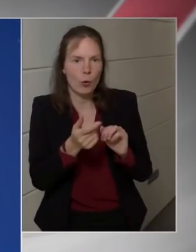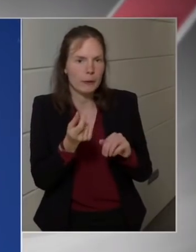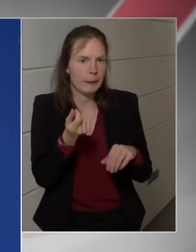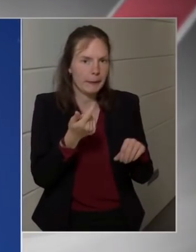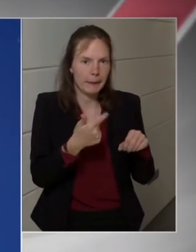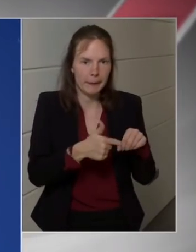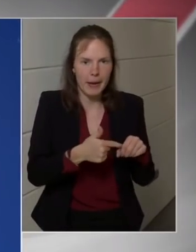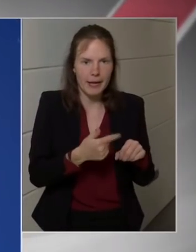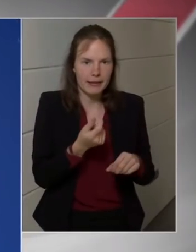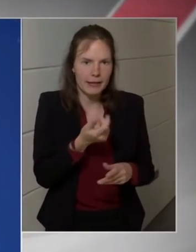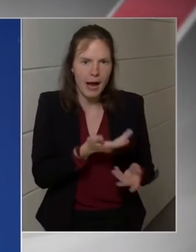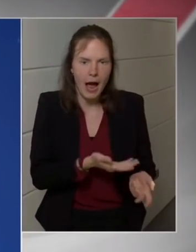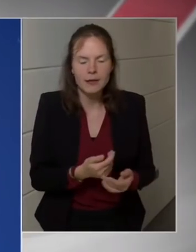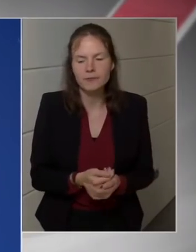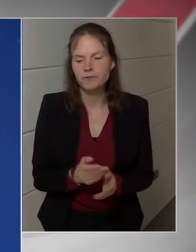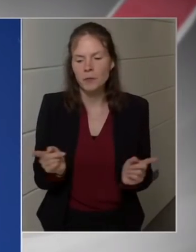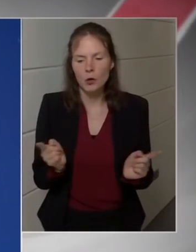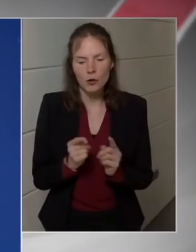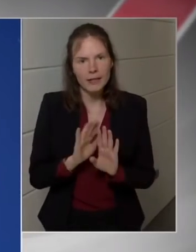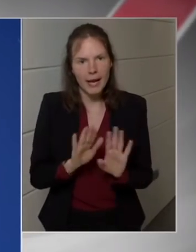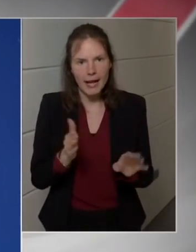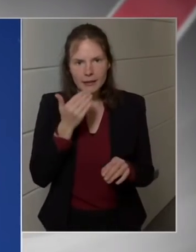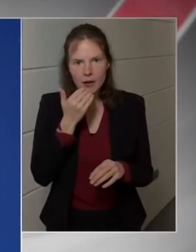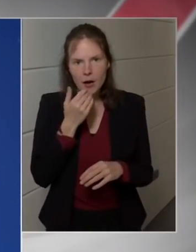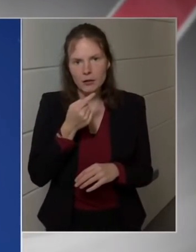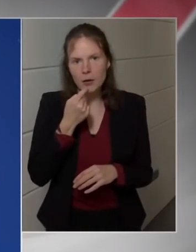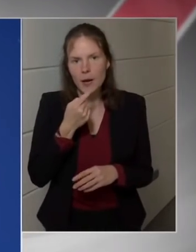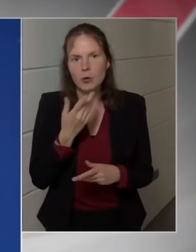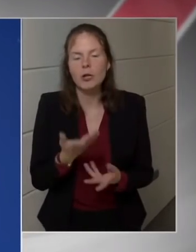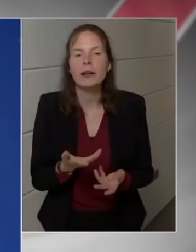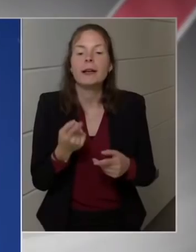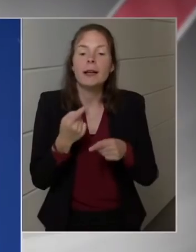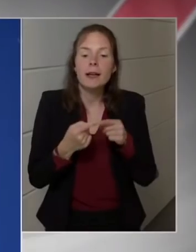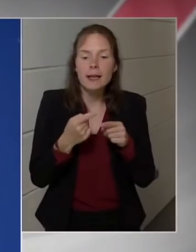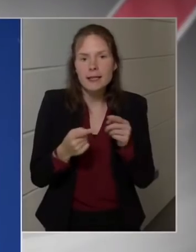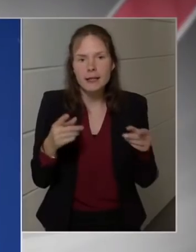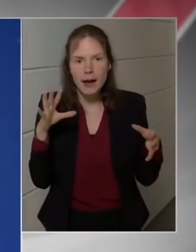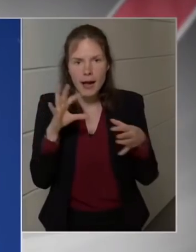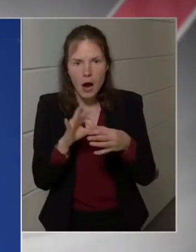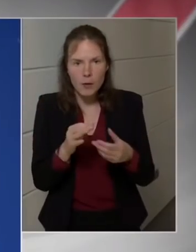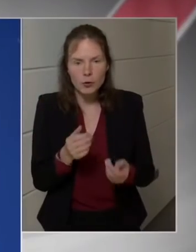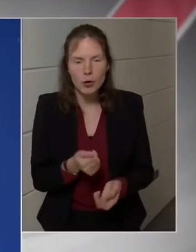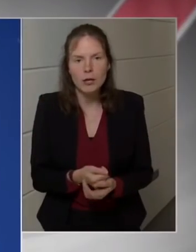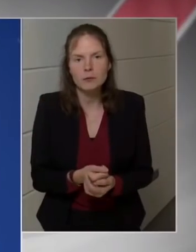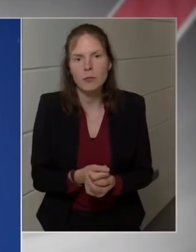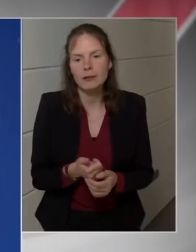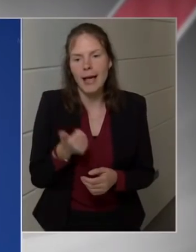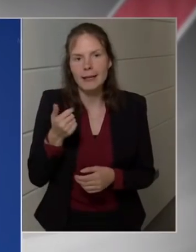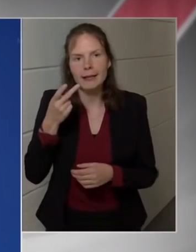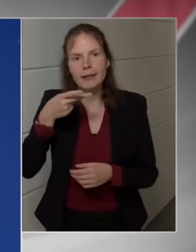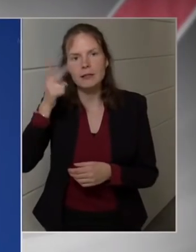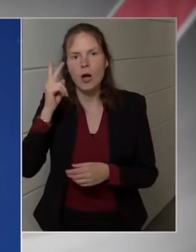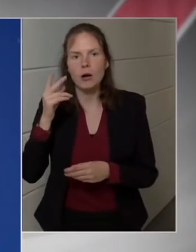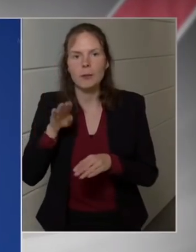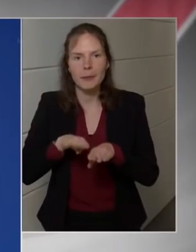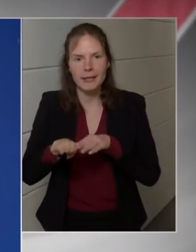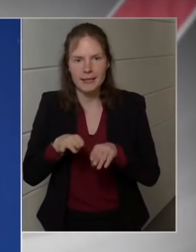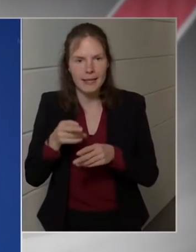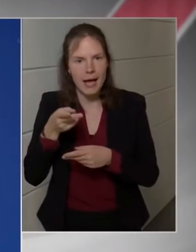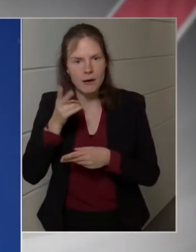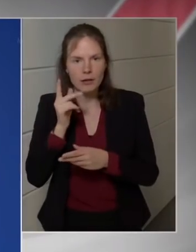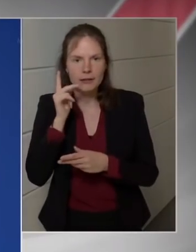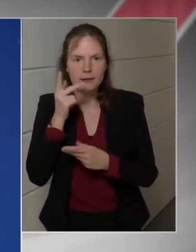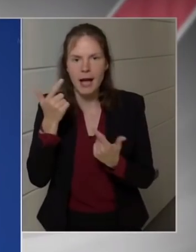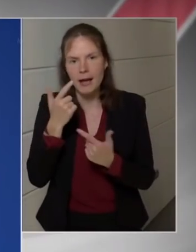gázolajárat fenntartani, miközben Európában 7 és 900 forint közötti benzin és gázolajárak vannak. Röviden